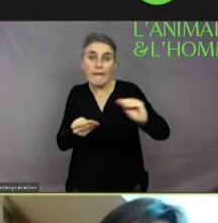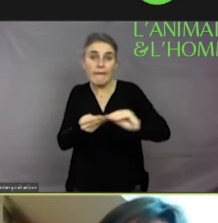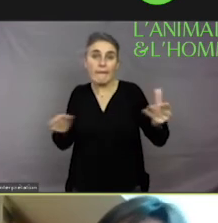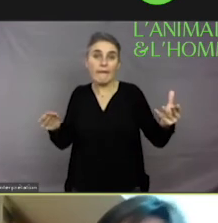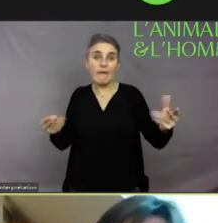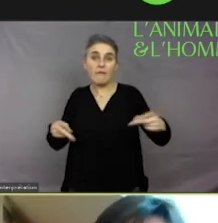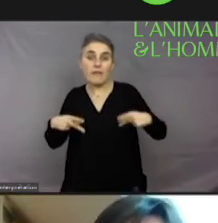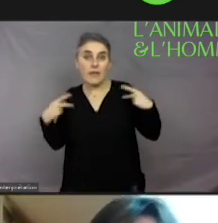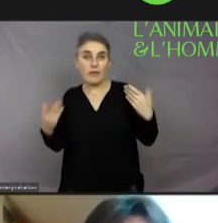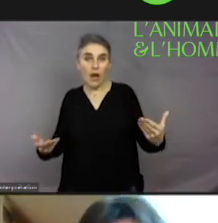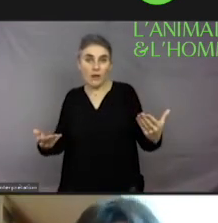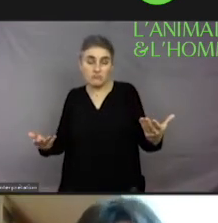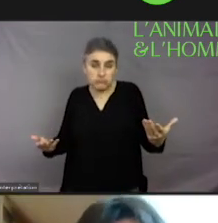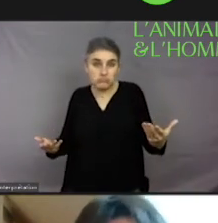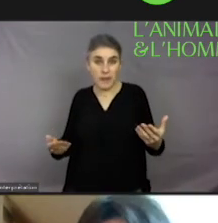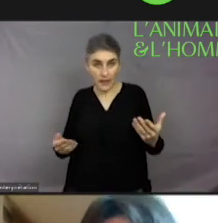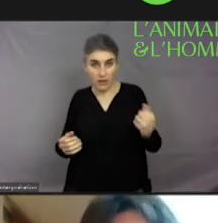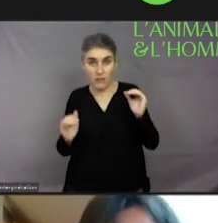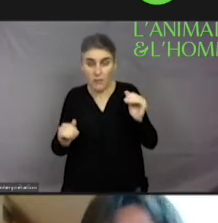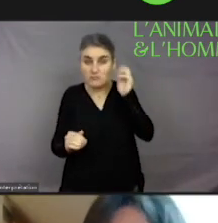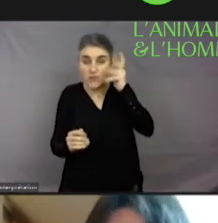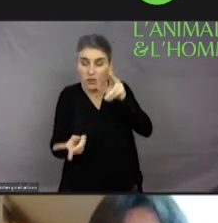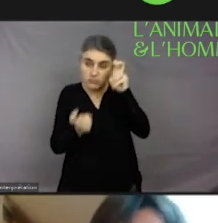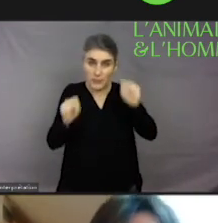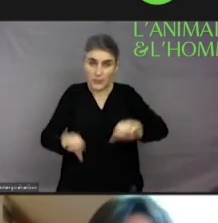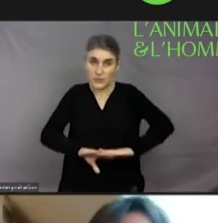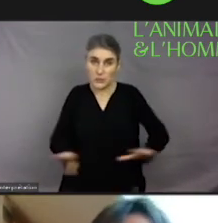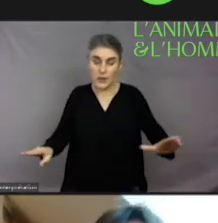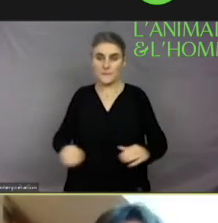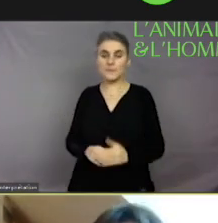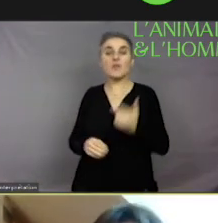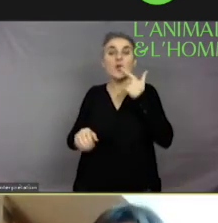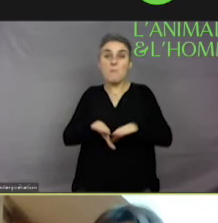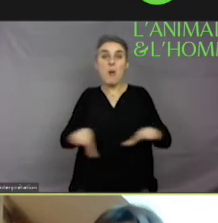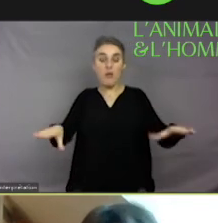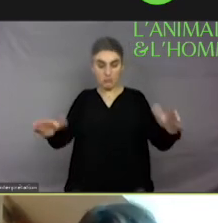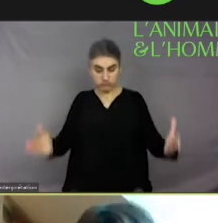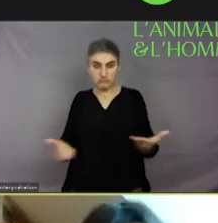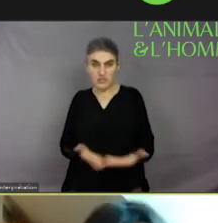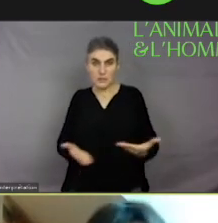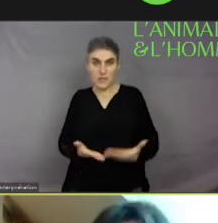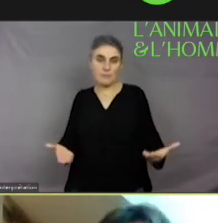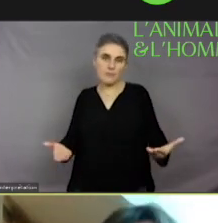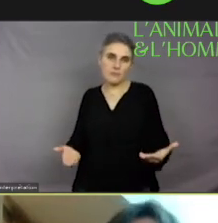intéressant parce que c'est plus considéré comme un meuble, mais enfin, ça n pas changé grand-chose dans le traitement des animaux, finalement.